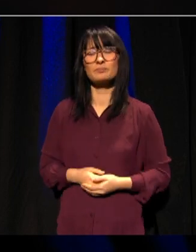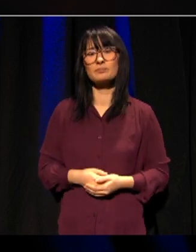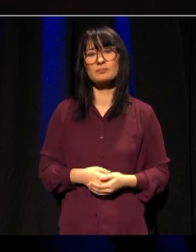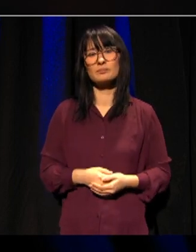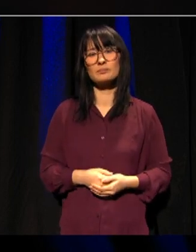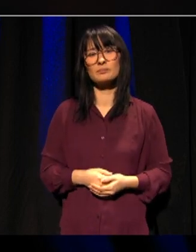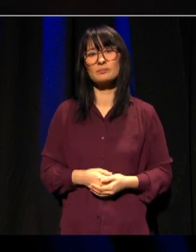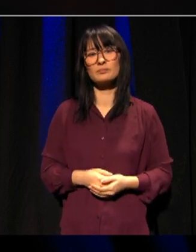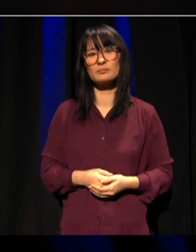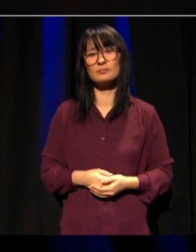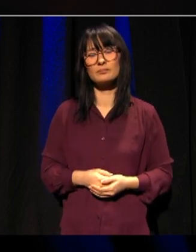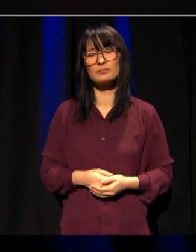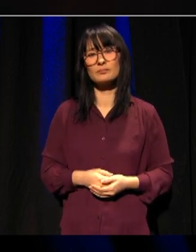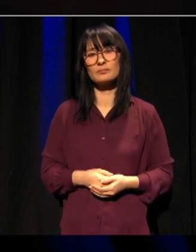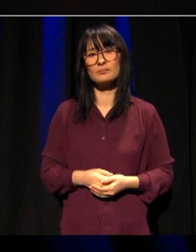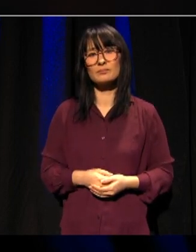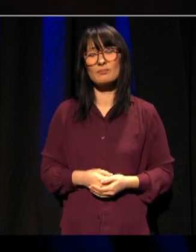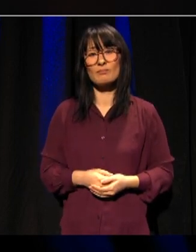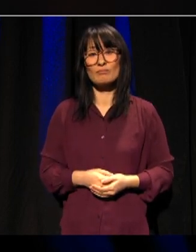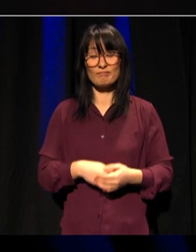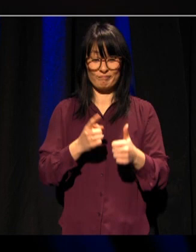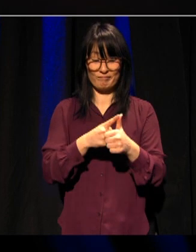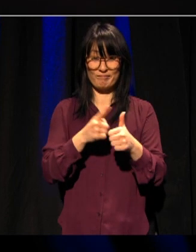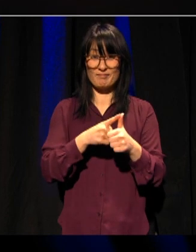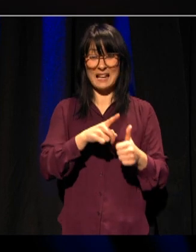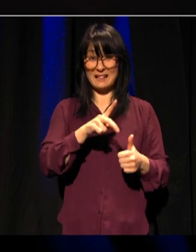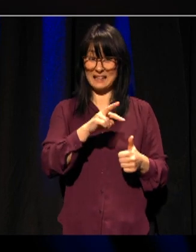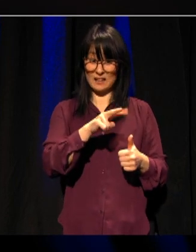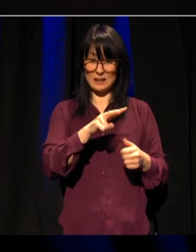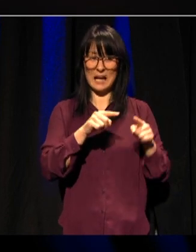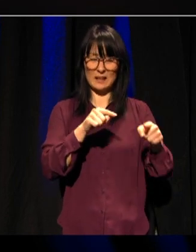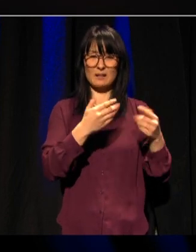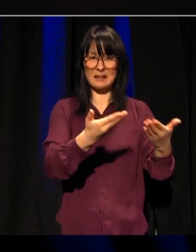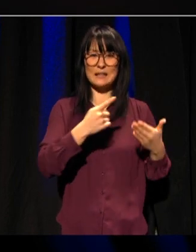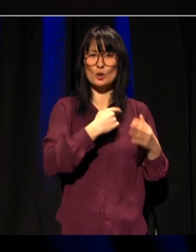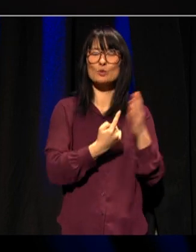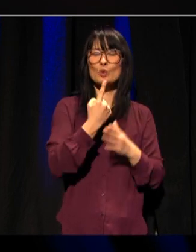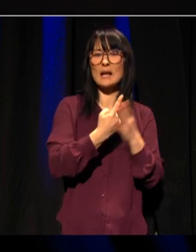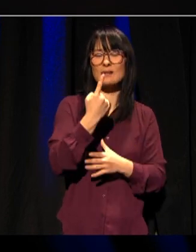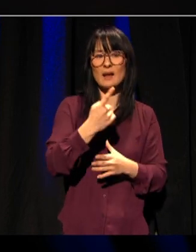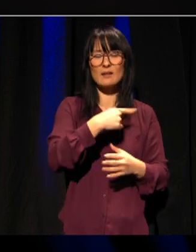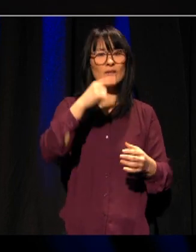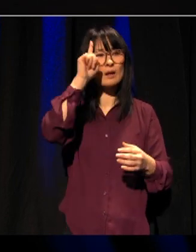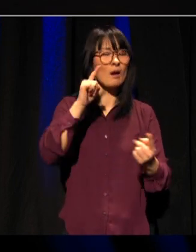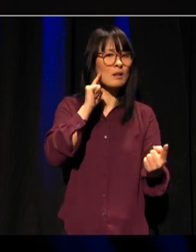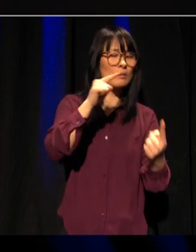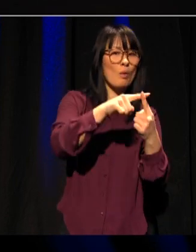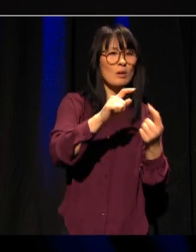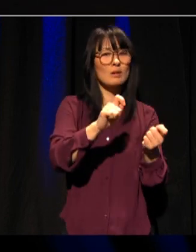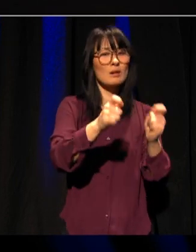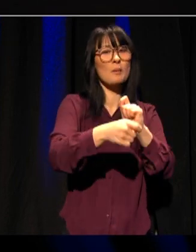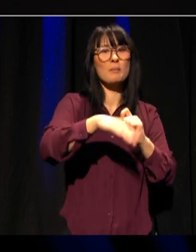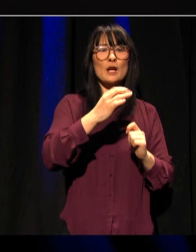Først og fremst gir digitaliseringen helt nye muligheter til å bli et grønnere og smartere